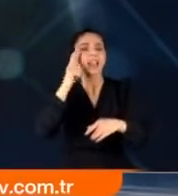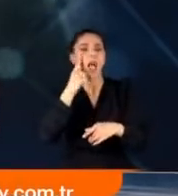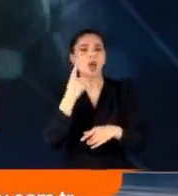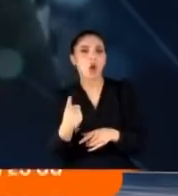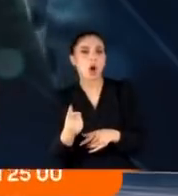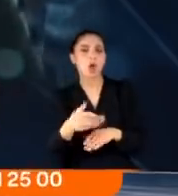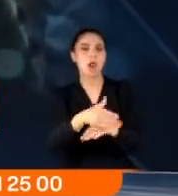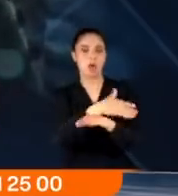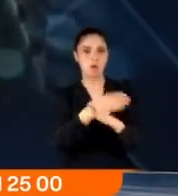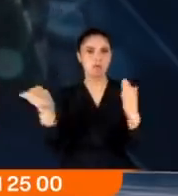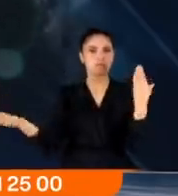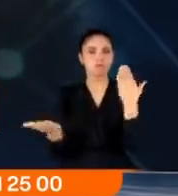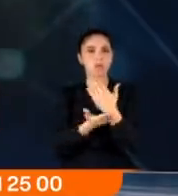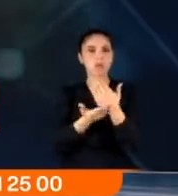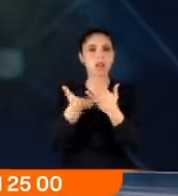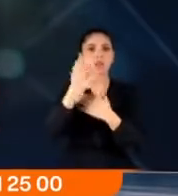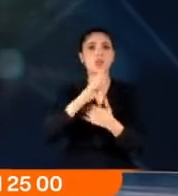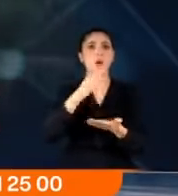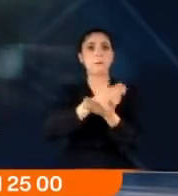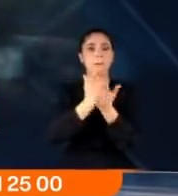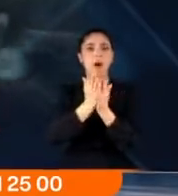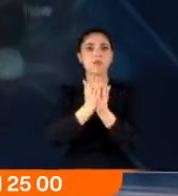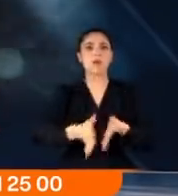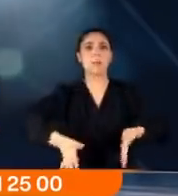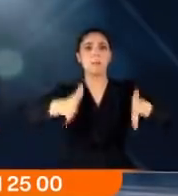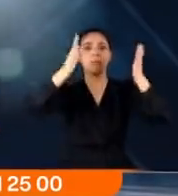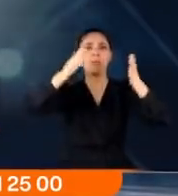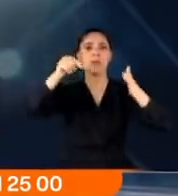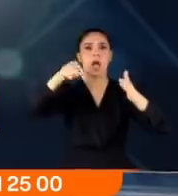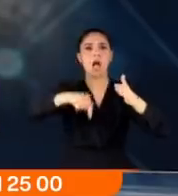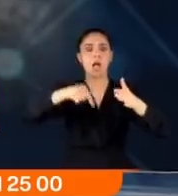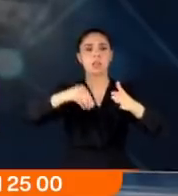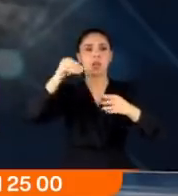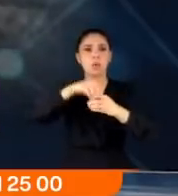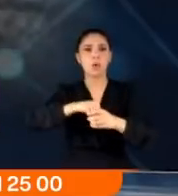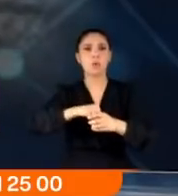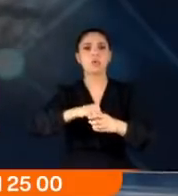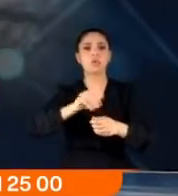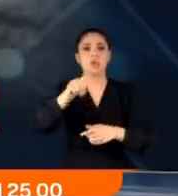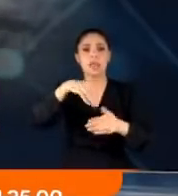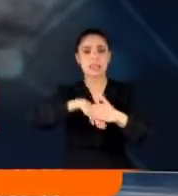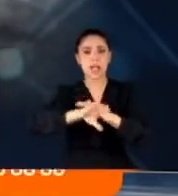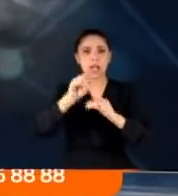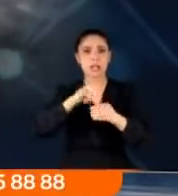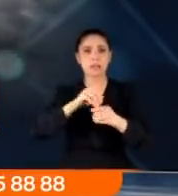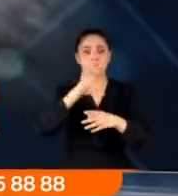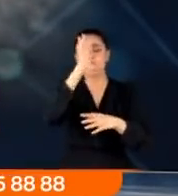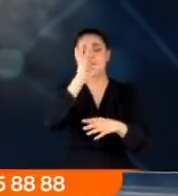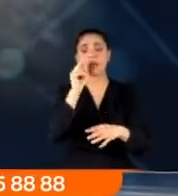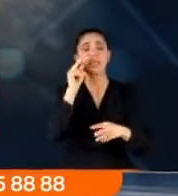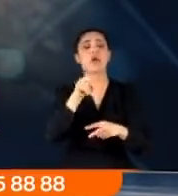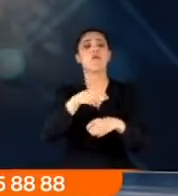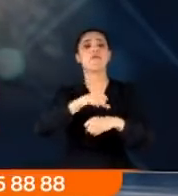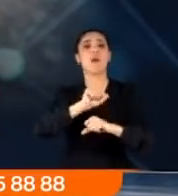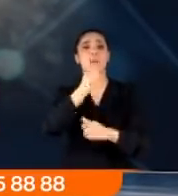önce kesildi. Ardından da parçalara ayrılıp binanın temeline gömüldü. Saklamak için kimse görmesin diye.